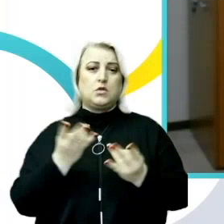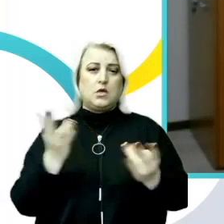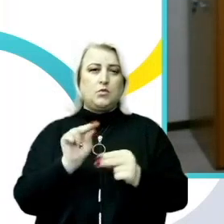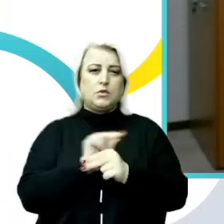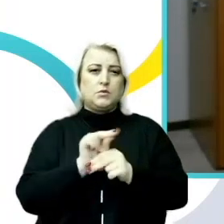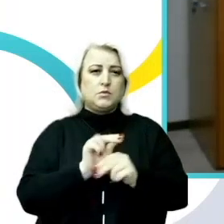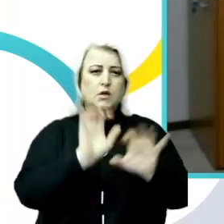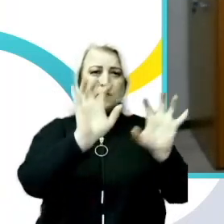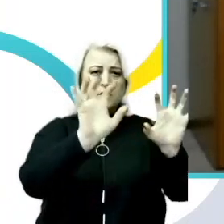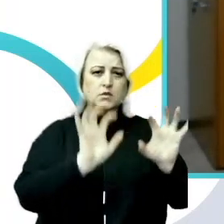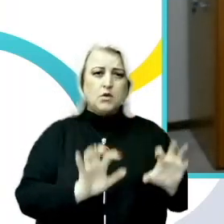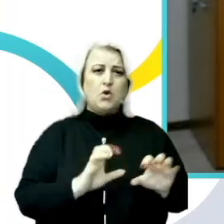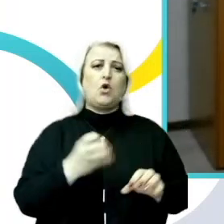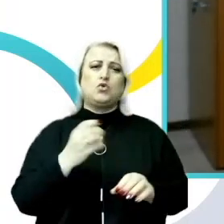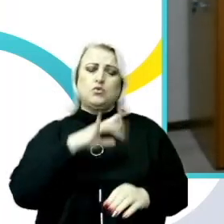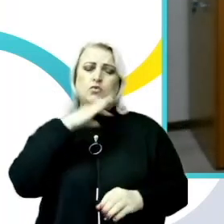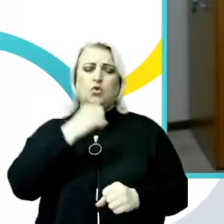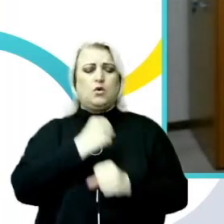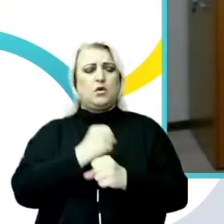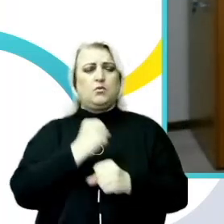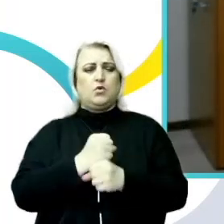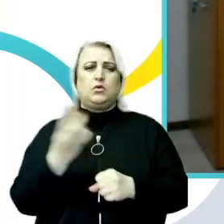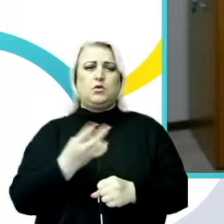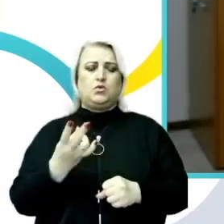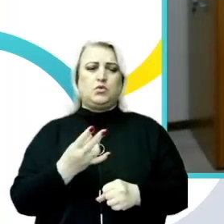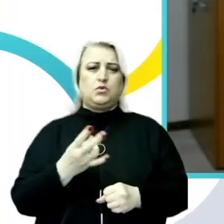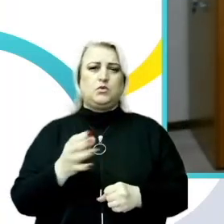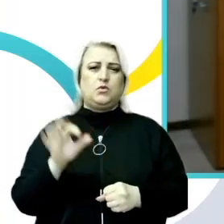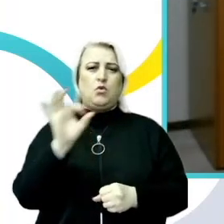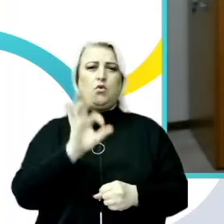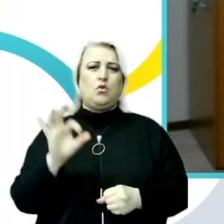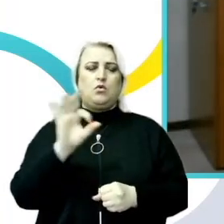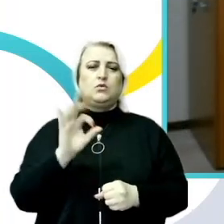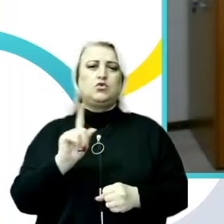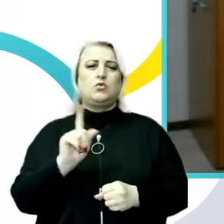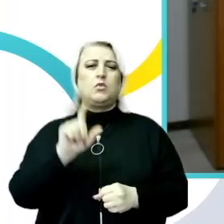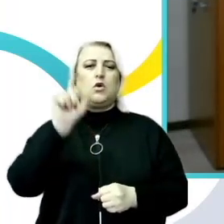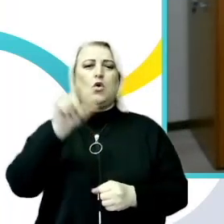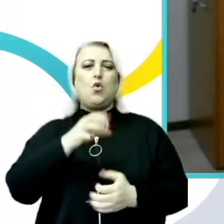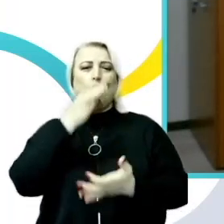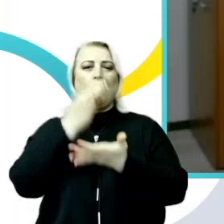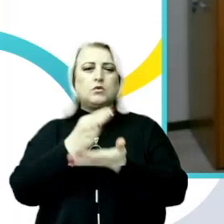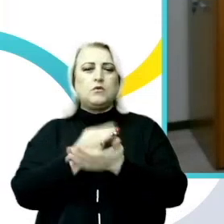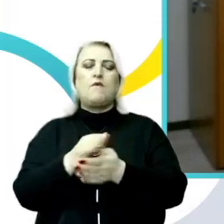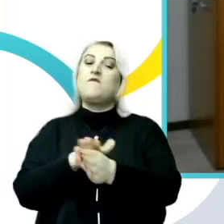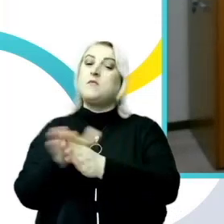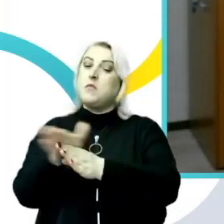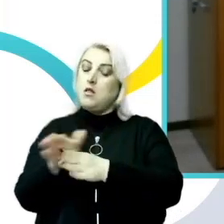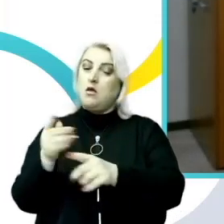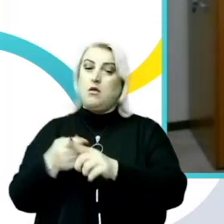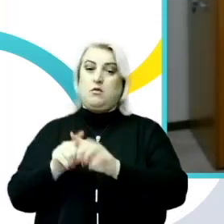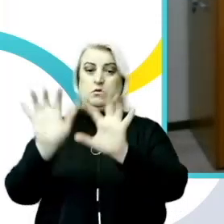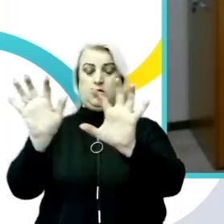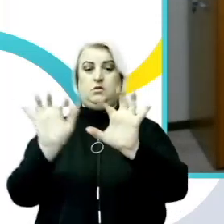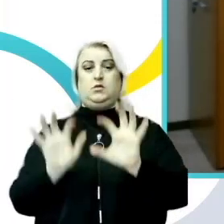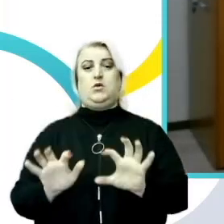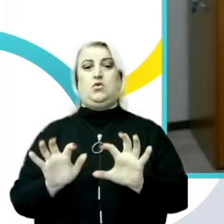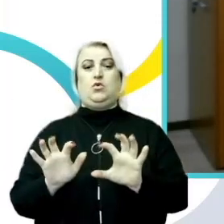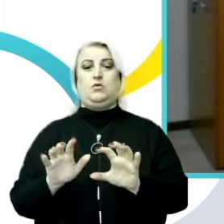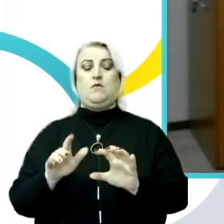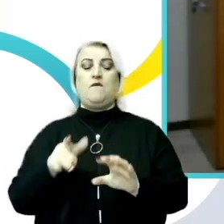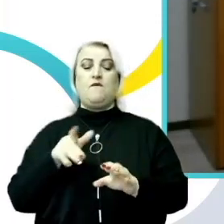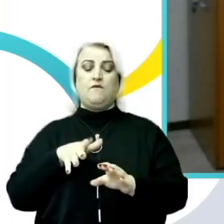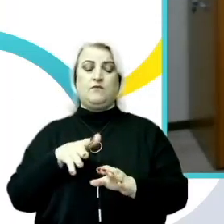legislativ, avem mult de lucrat și la capitolul ca cei responsabili să implementeze această legislație, să-și facă